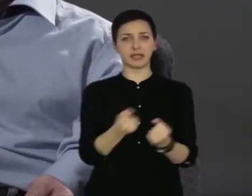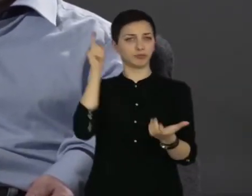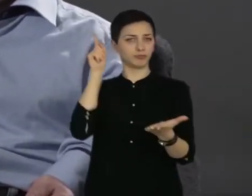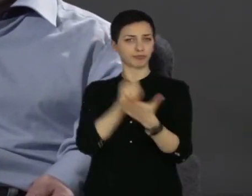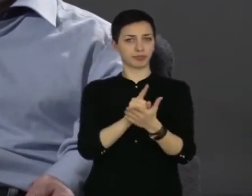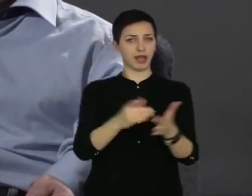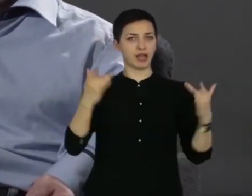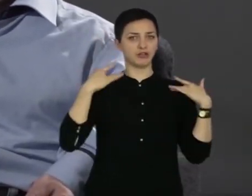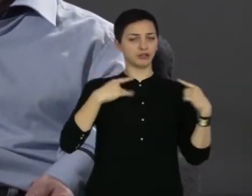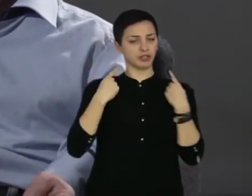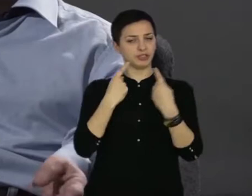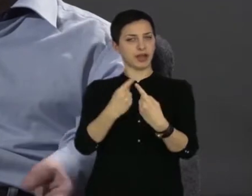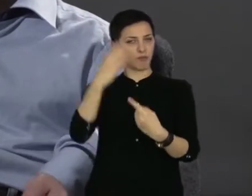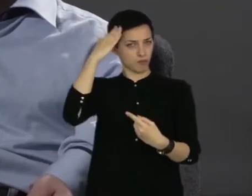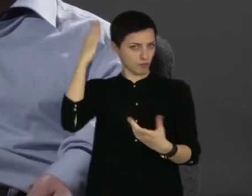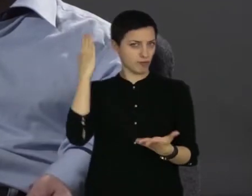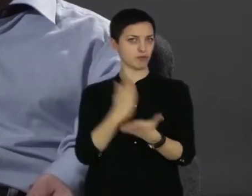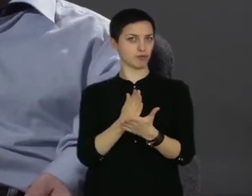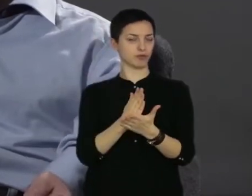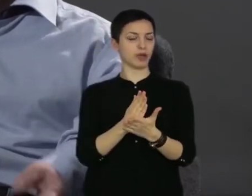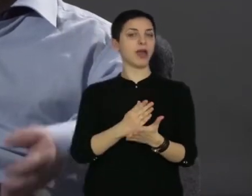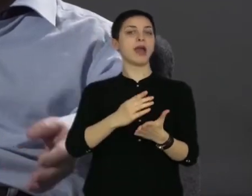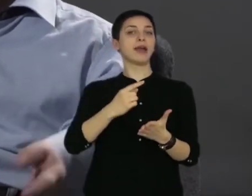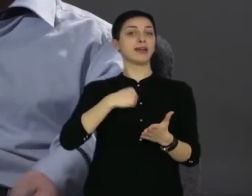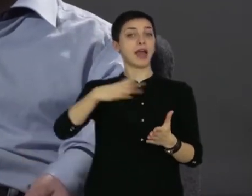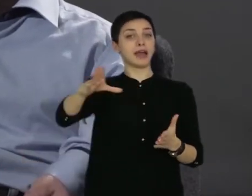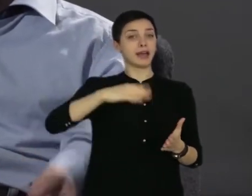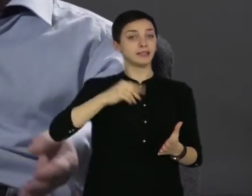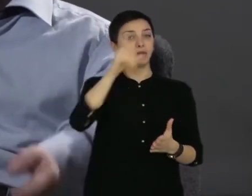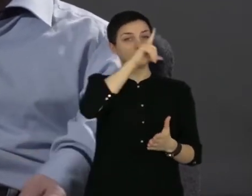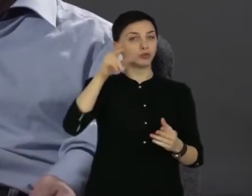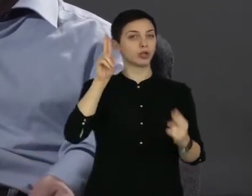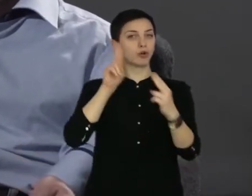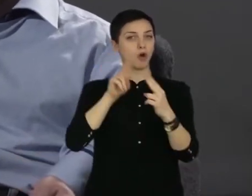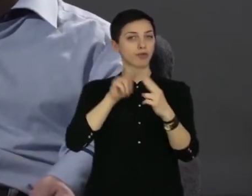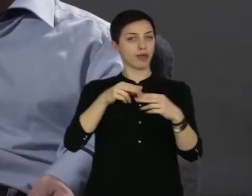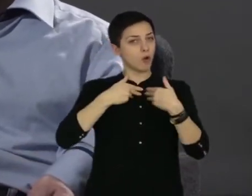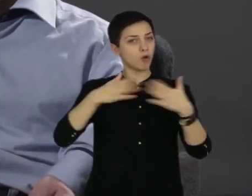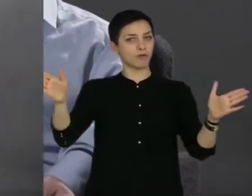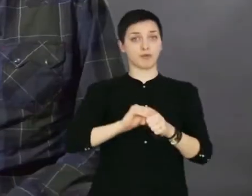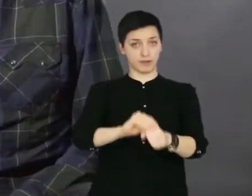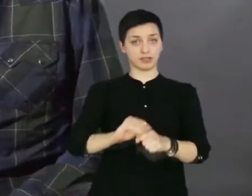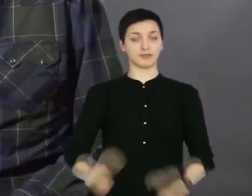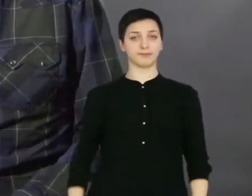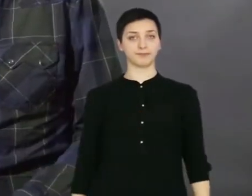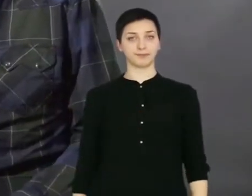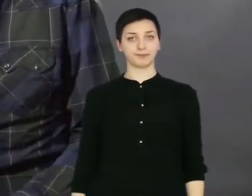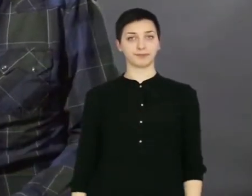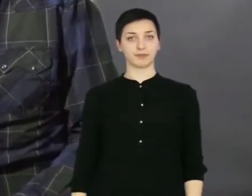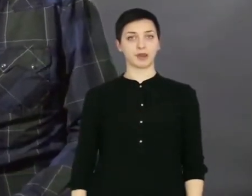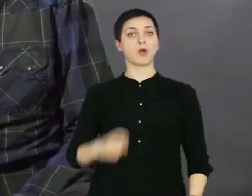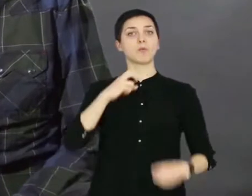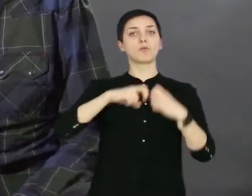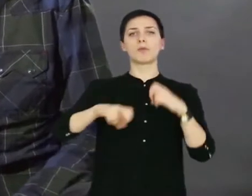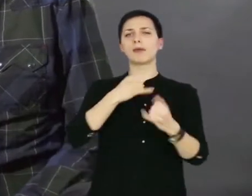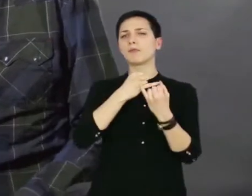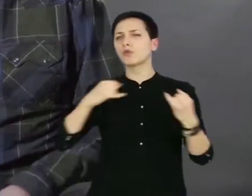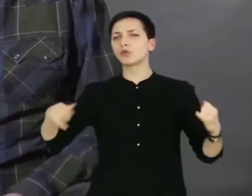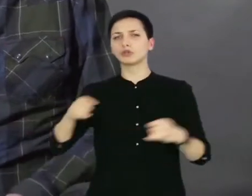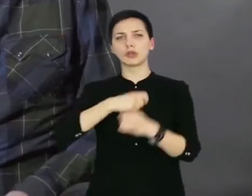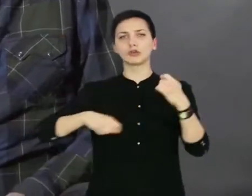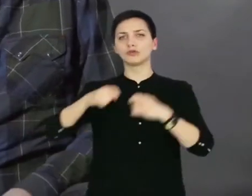usamodzielniłem się i wyszedłem też na świat do ludzi. Ludzie myślę, że i do mnie. Na pewno nauczyłem się